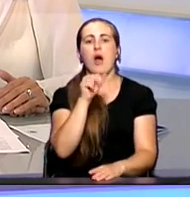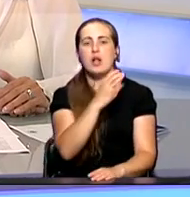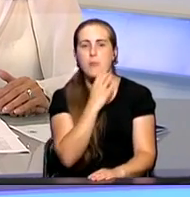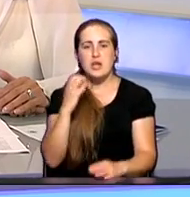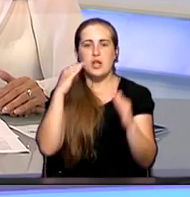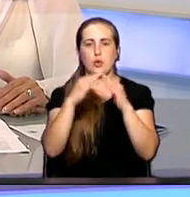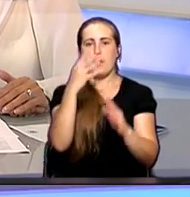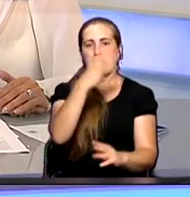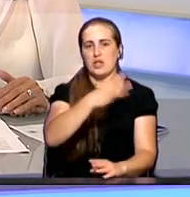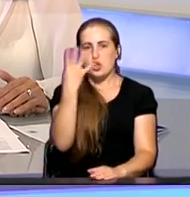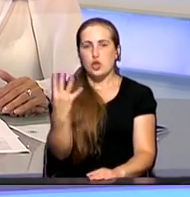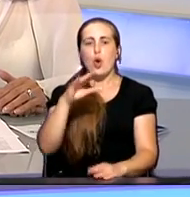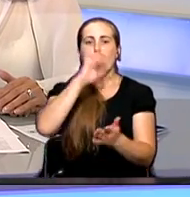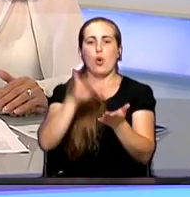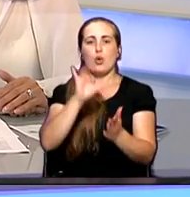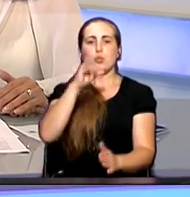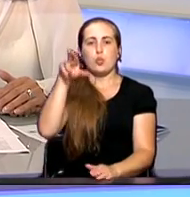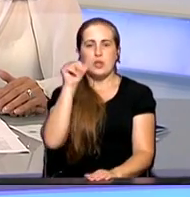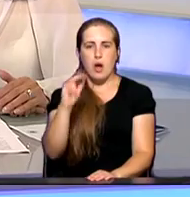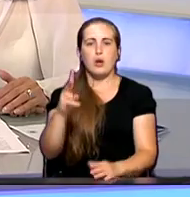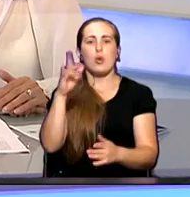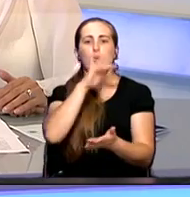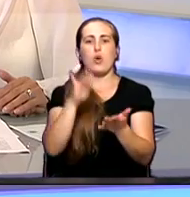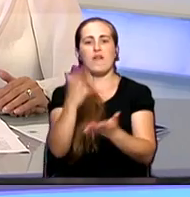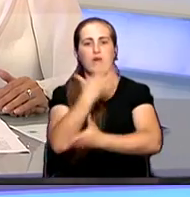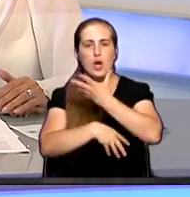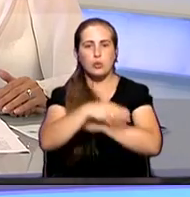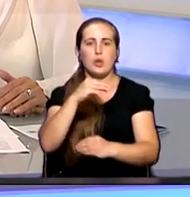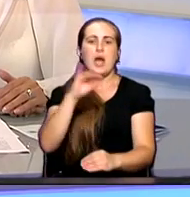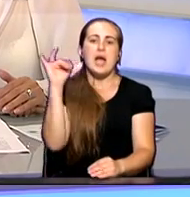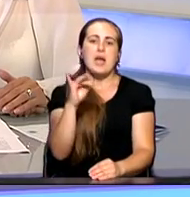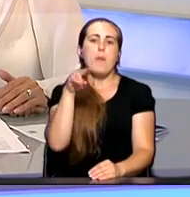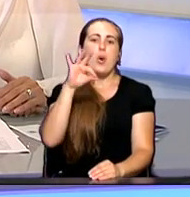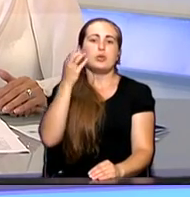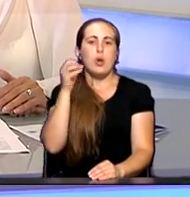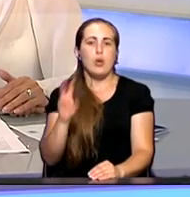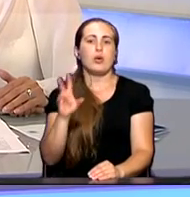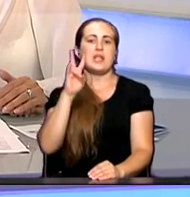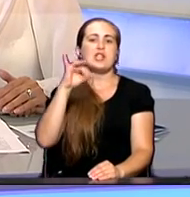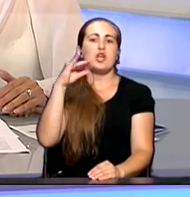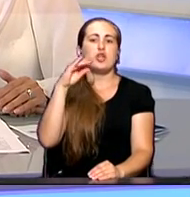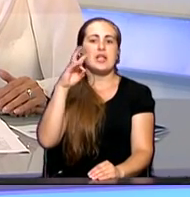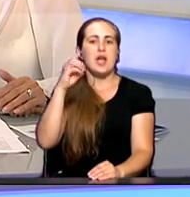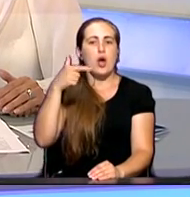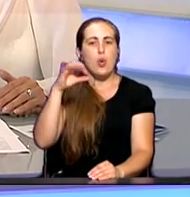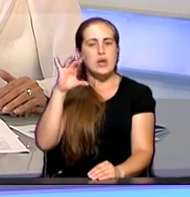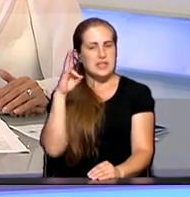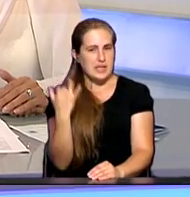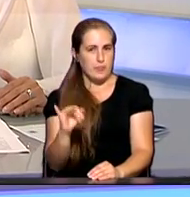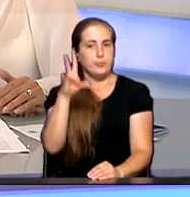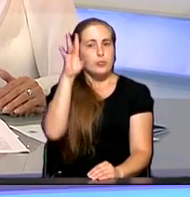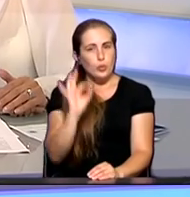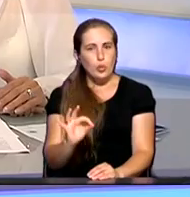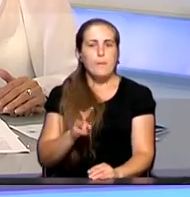34, в городе Судаке, в городе Феодосия и в поселке Нижнегорский. Но мы